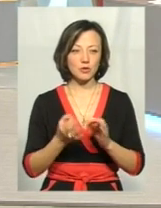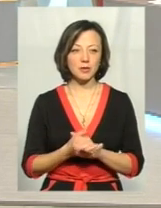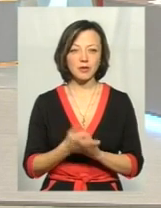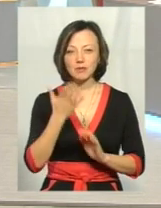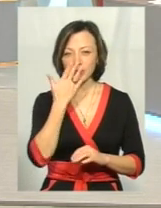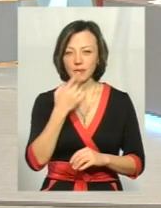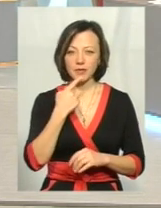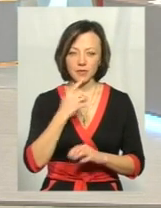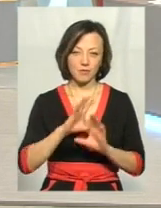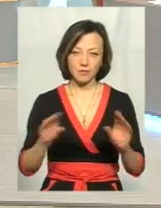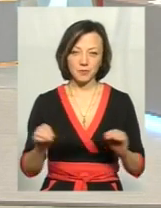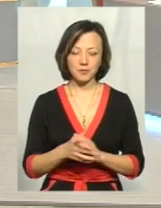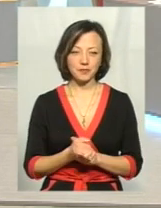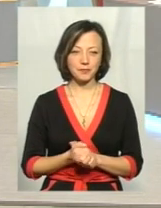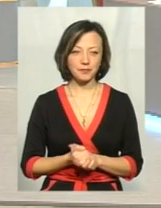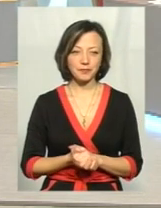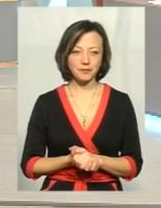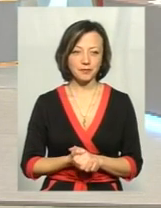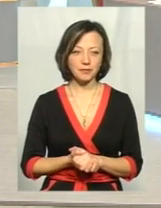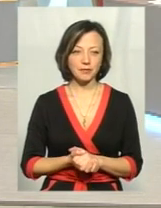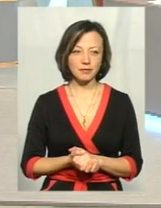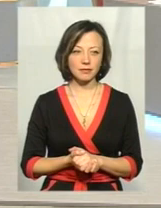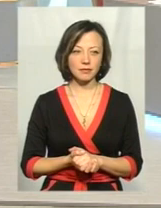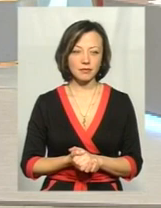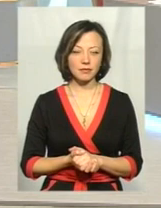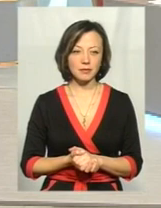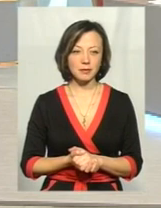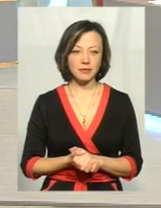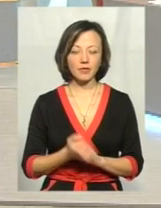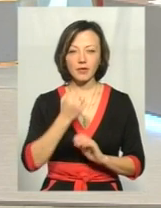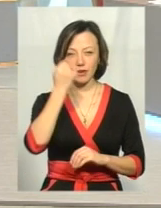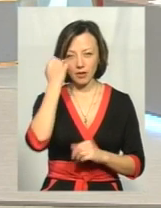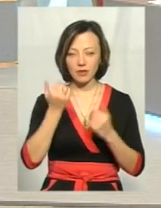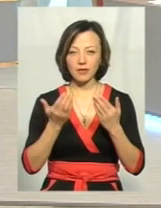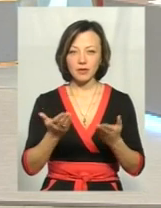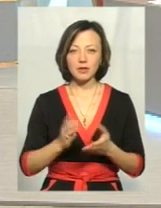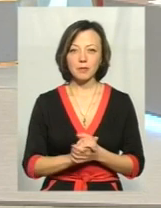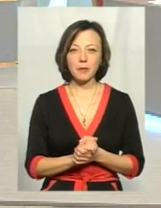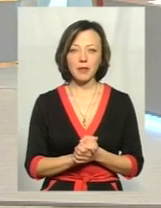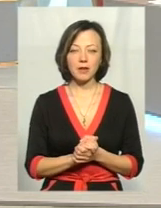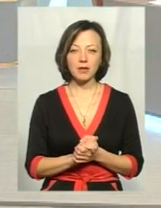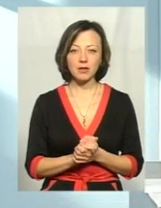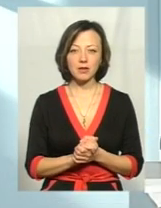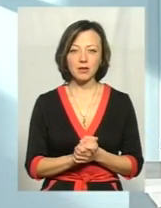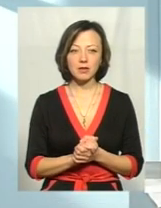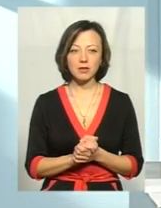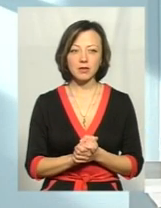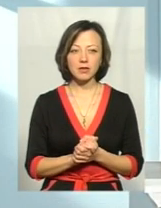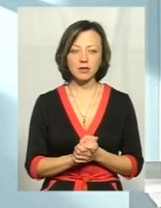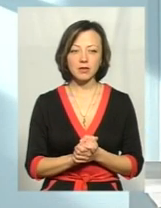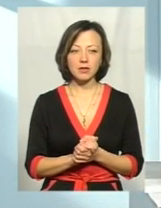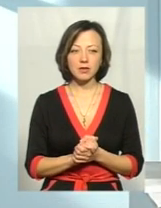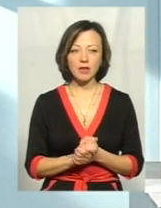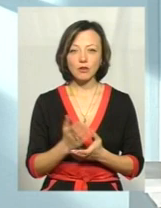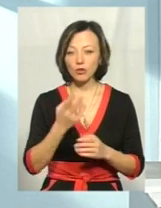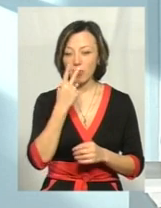діли до сьогоднішнього. смак. Тільки органолептичні властивості. Дякую. Дякую, пана Микола, що... якщо ще одно, органолептичні властивості, що людина